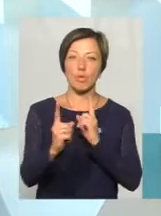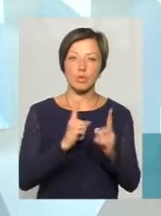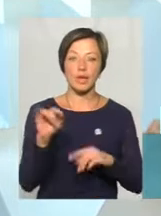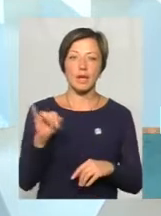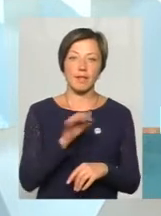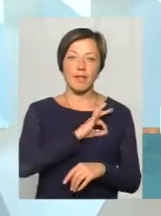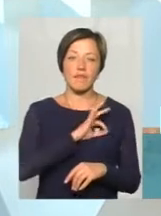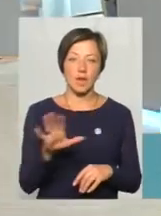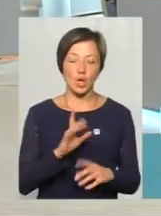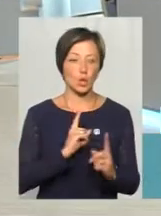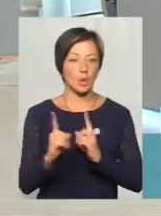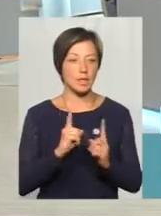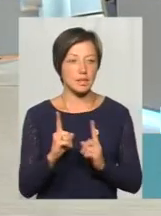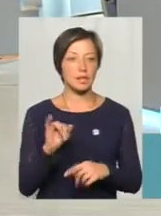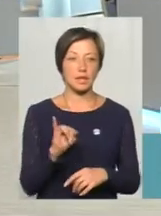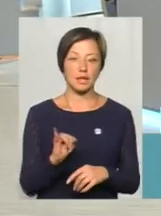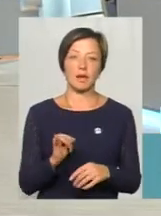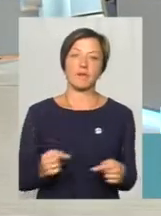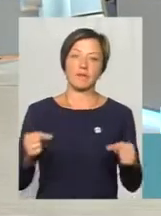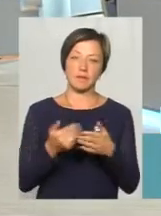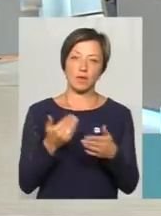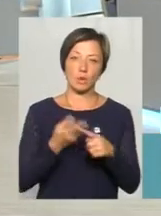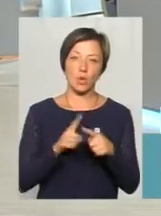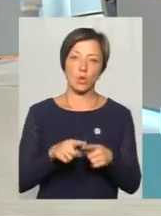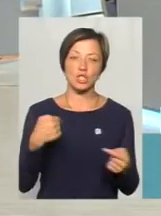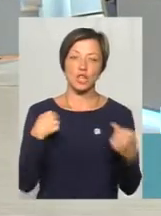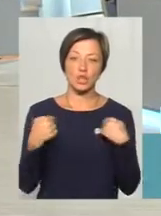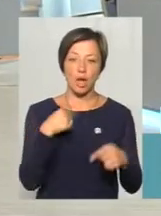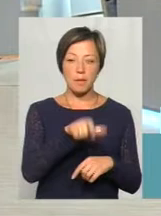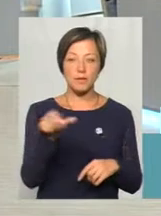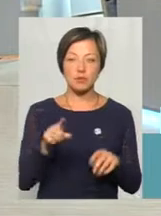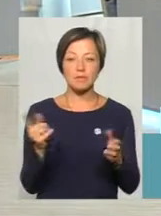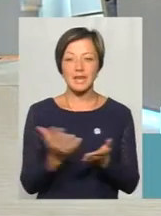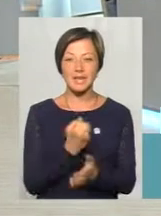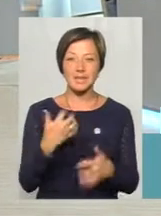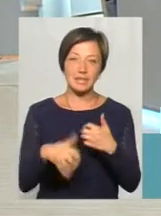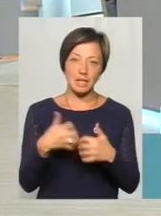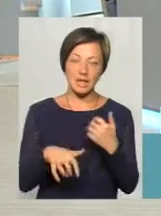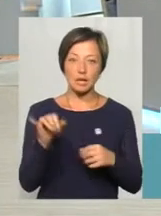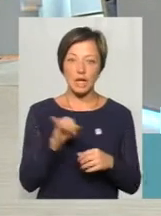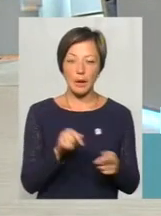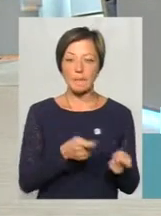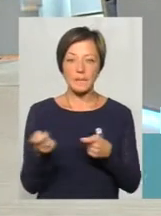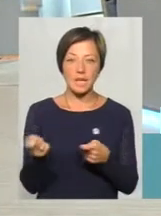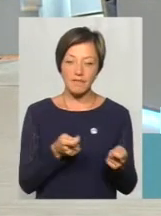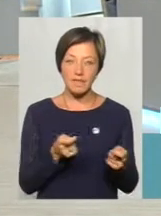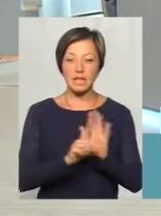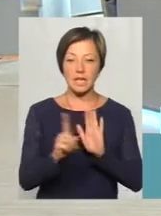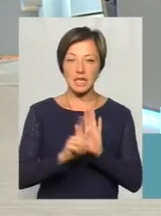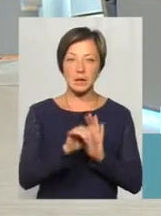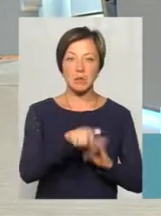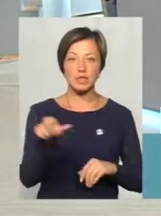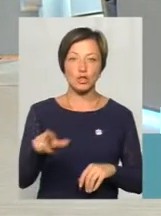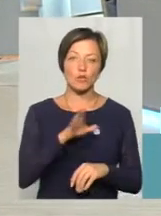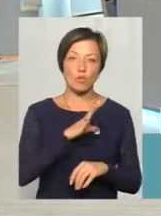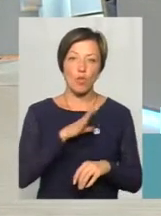їм невигідно їздити, і відповідно від того страдають пасажири. Щоб знайти якусь золоту середину, щоб і перевізники їздили, і пасажири